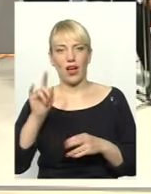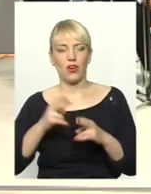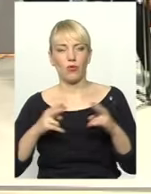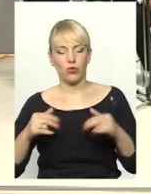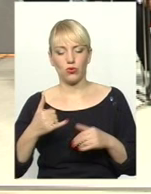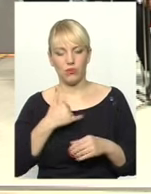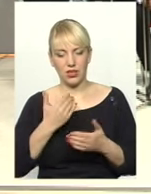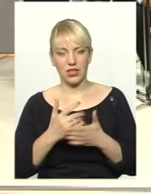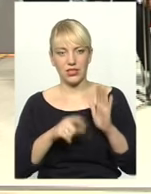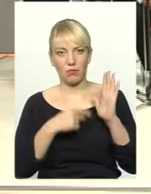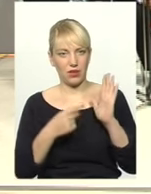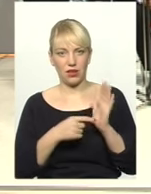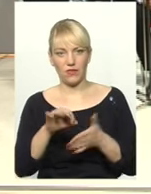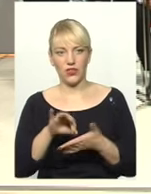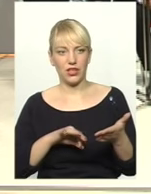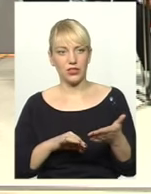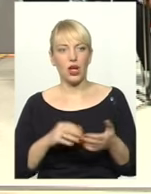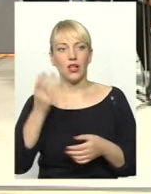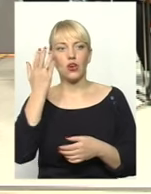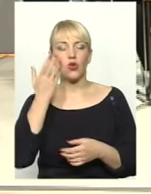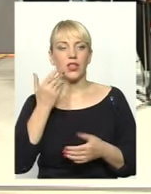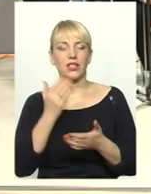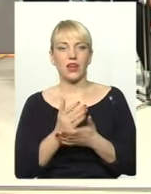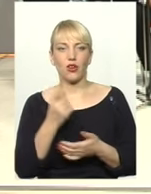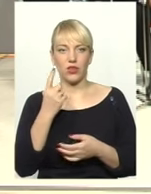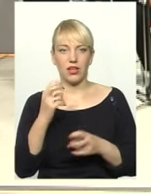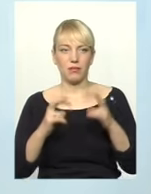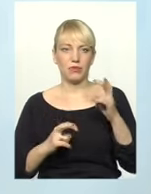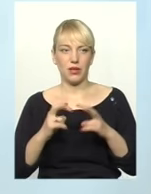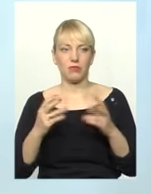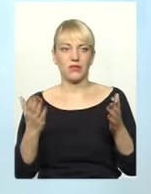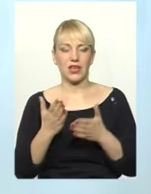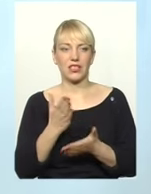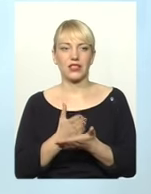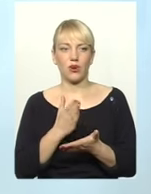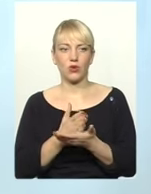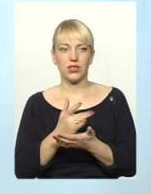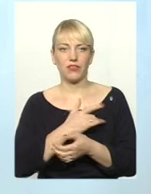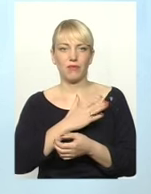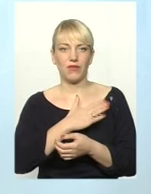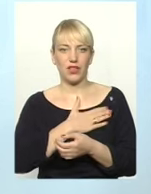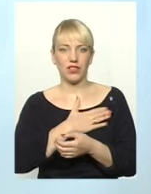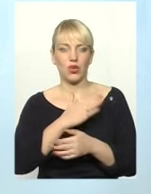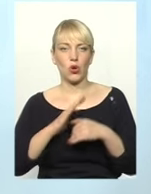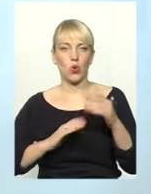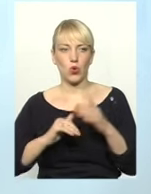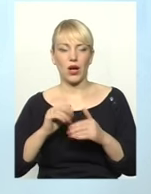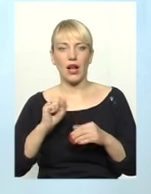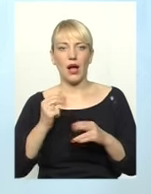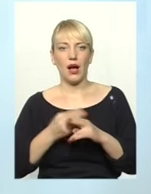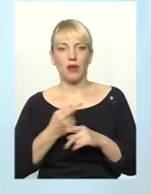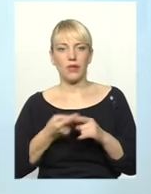запитання відразу. Коли є одне підприємство, яке знаходиться в приватних руках, а без